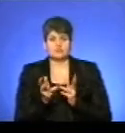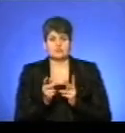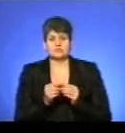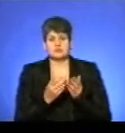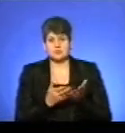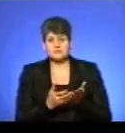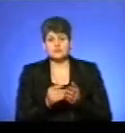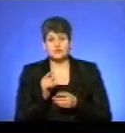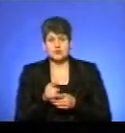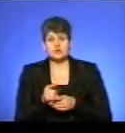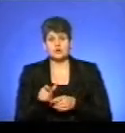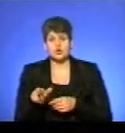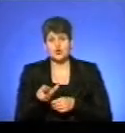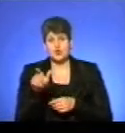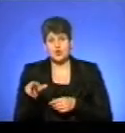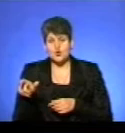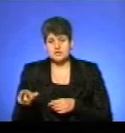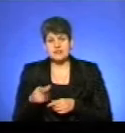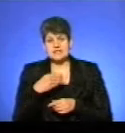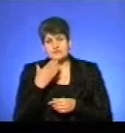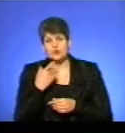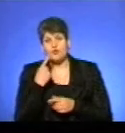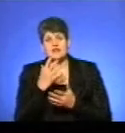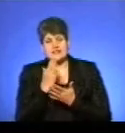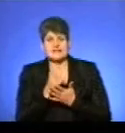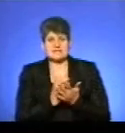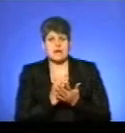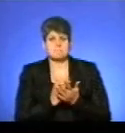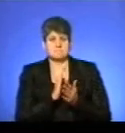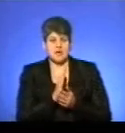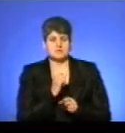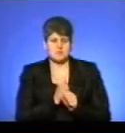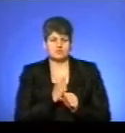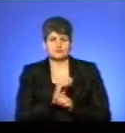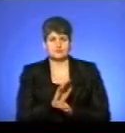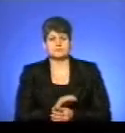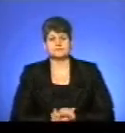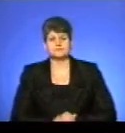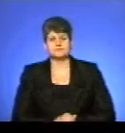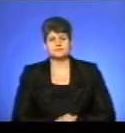Вони, дорожники, звітують про те, що в них є запас і вони працюють з цим запасом.